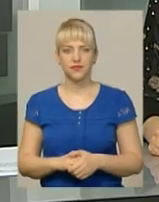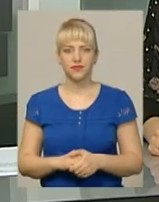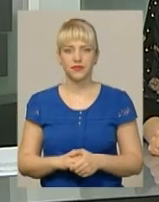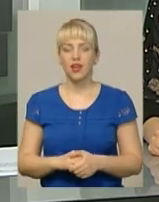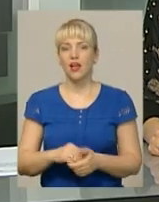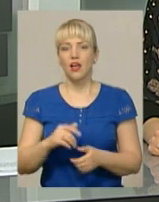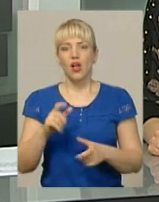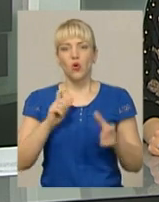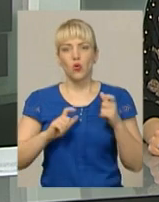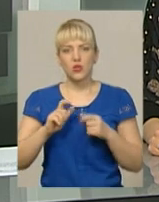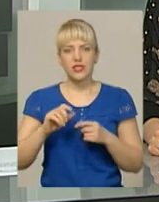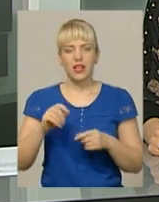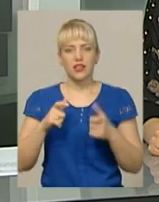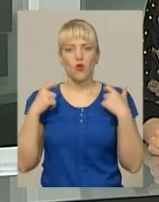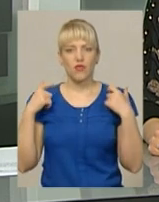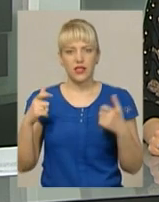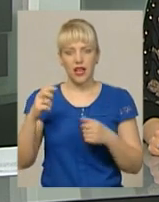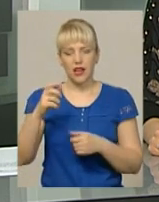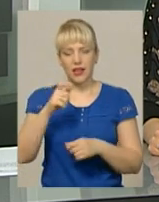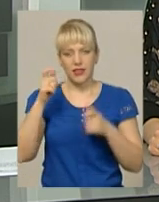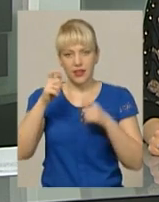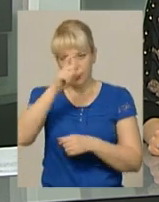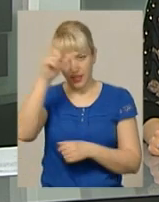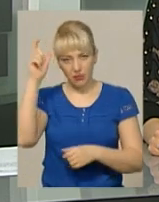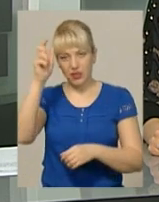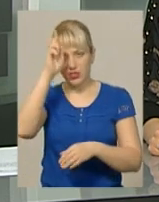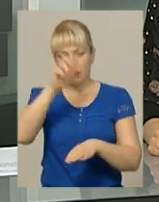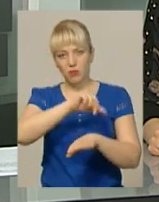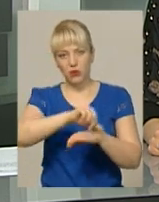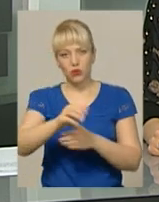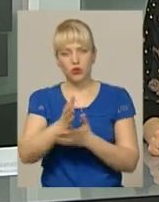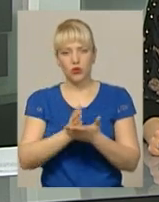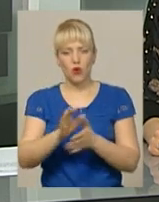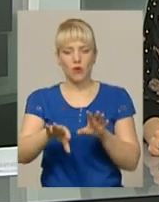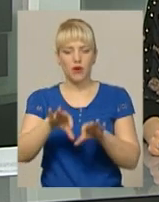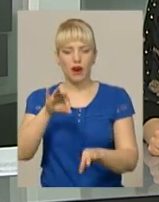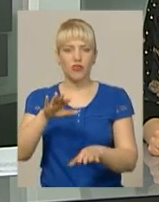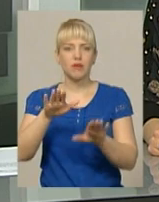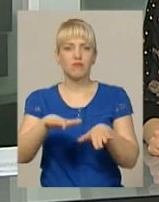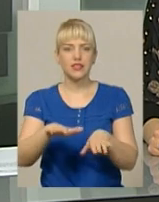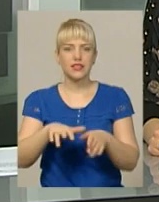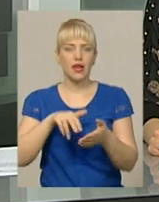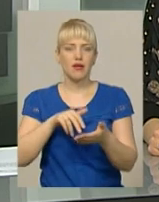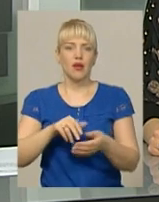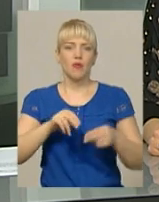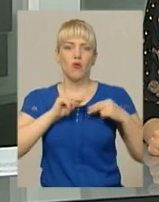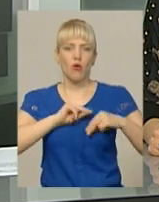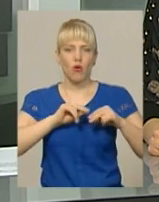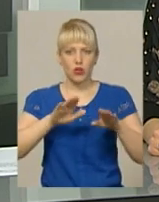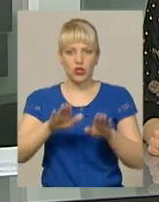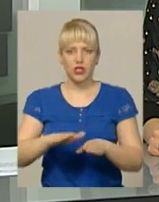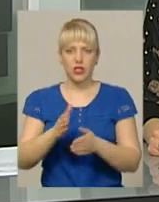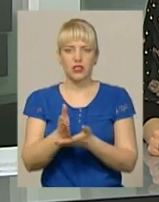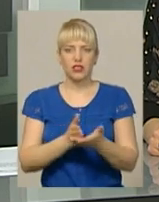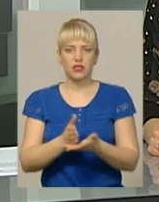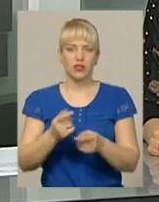Курсанти і офіцери Академії Державної прикордонної служби обирають місце проходження служби. Відбувався розподіл шляхом жеребкування